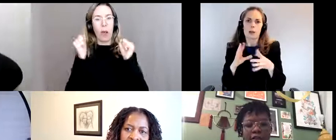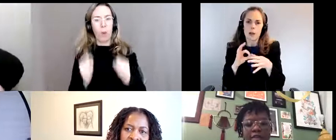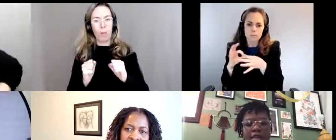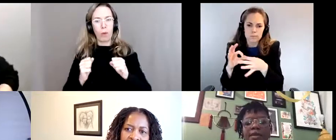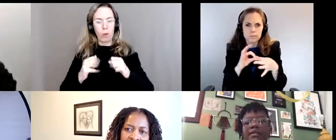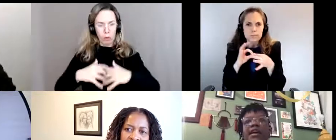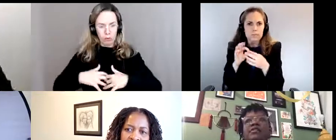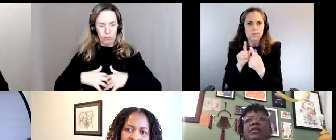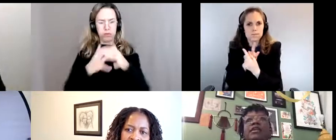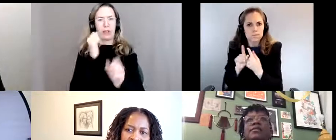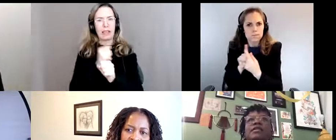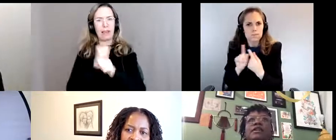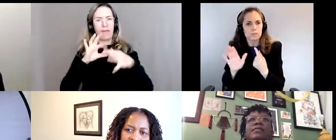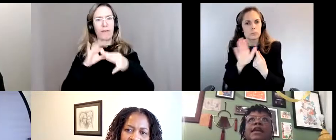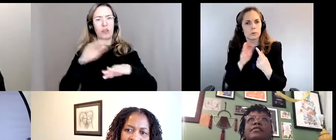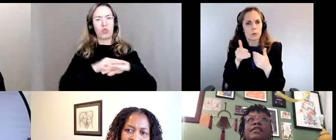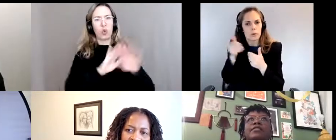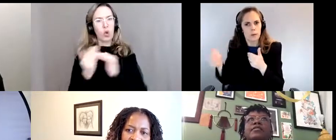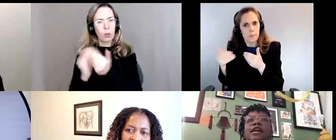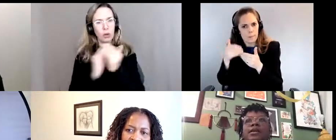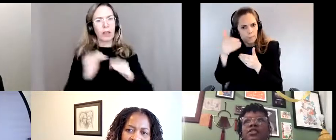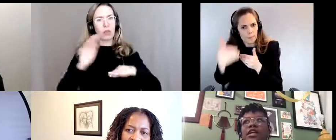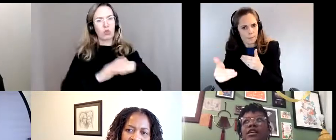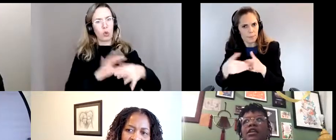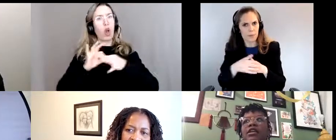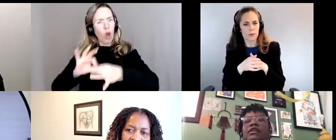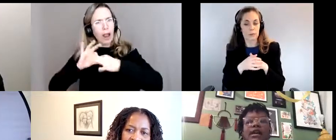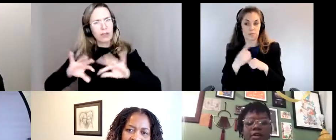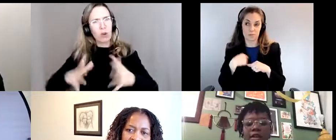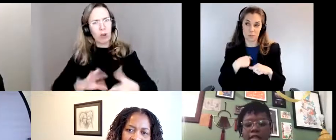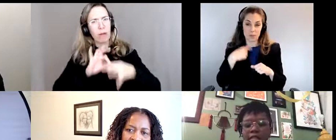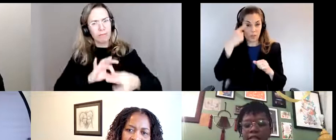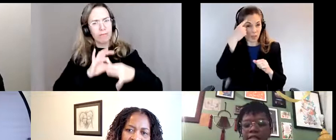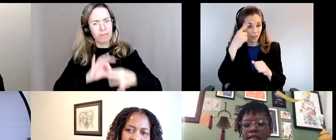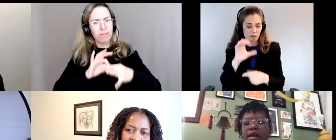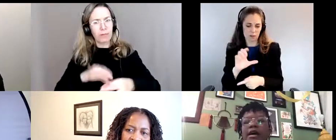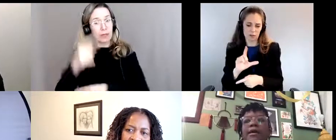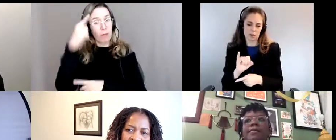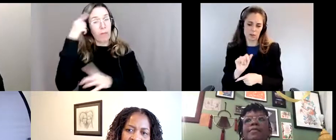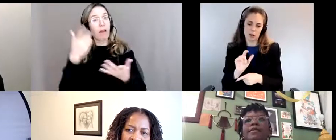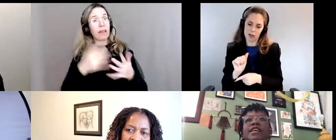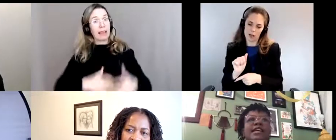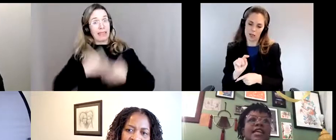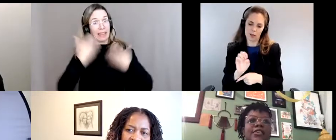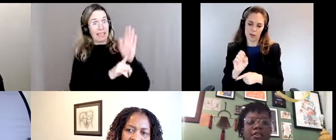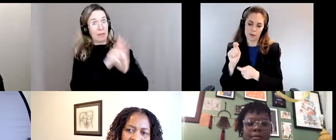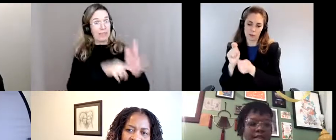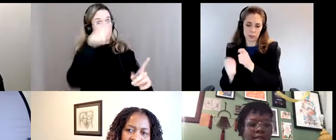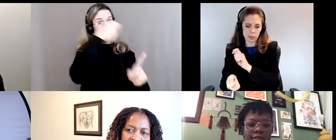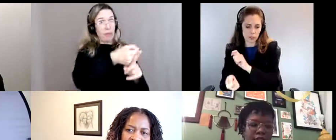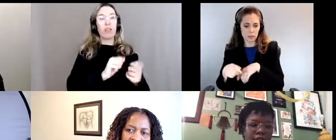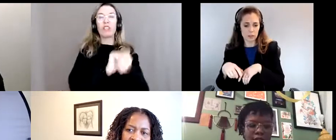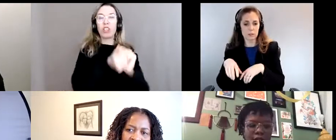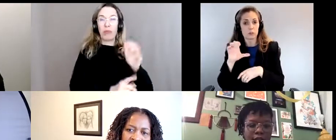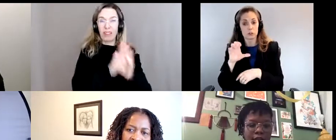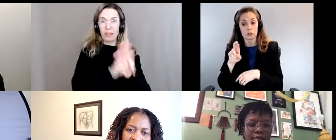baser notre travail sur nos communautés, sur nos relations et lorsqu'on pense à l'impact de la crise climatique et des changements climatiques,